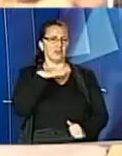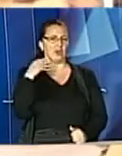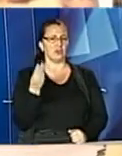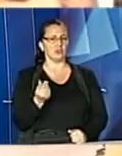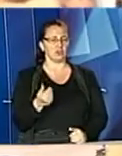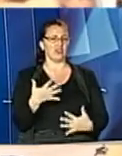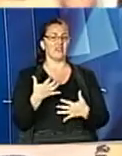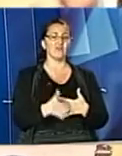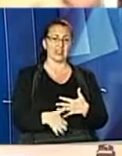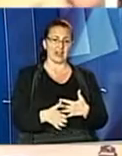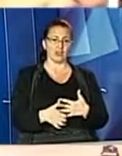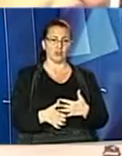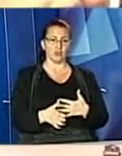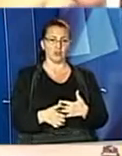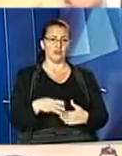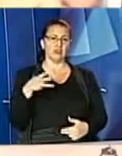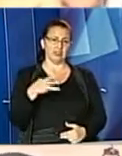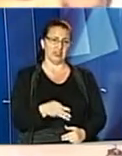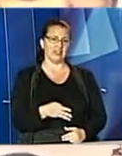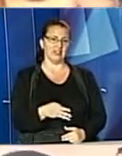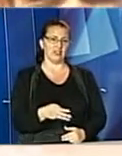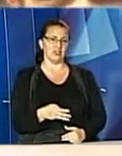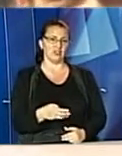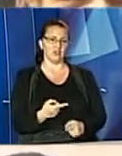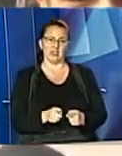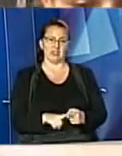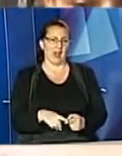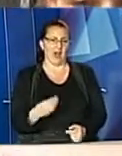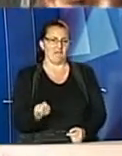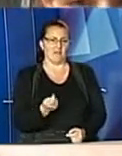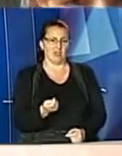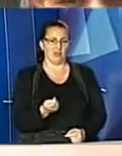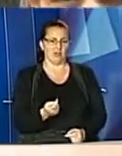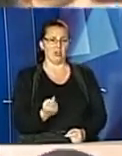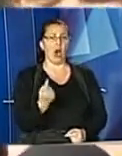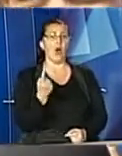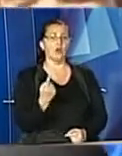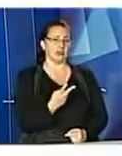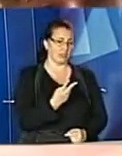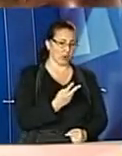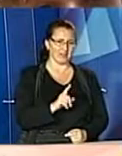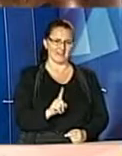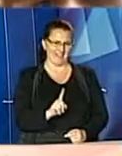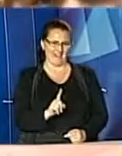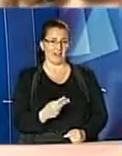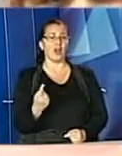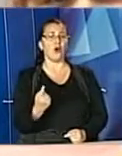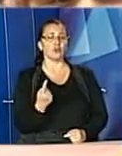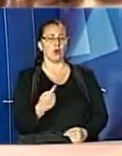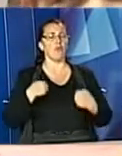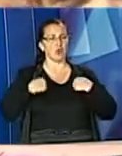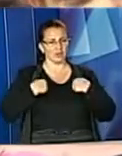середньому три тисячі, так мінімум. На одного, на одного. Портфелі дорогі,